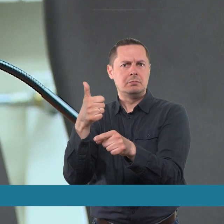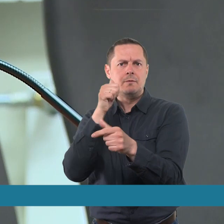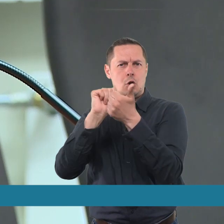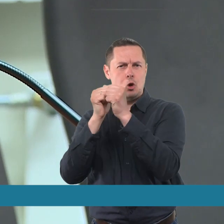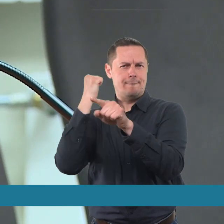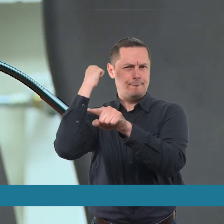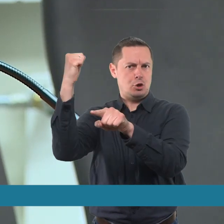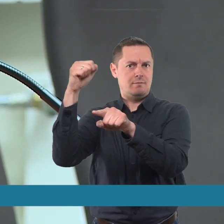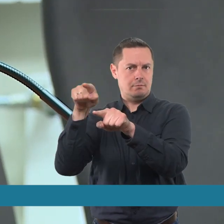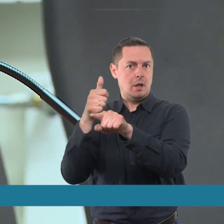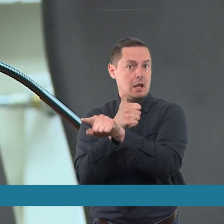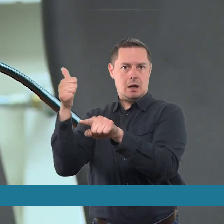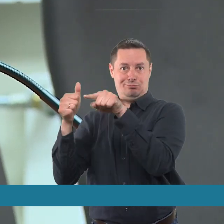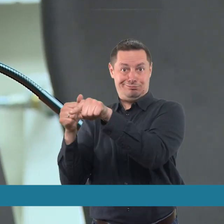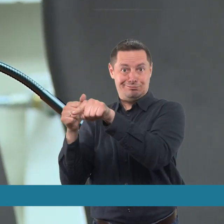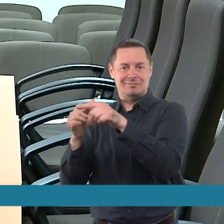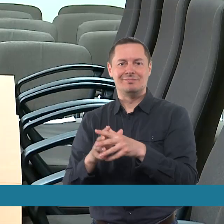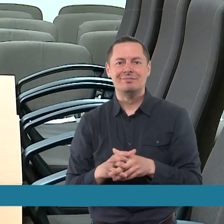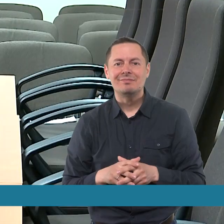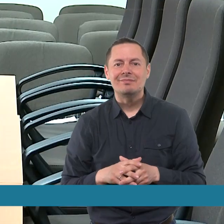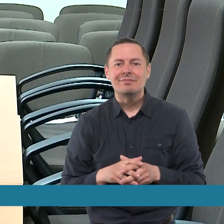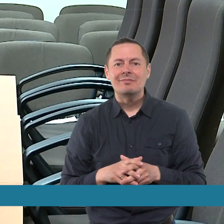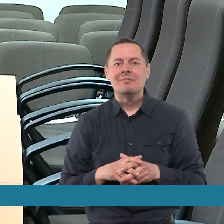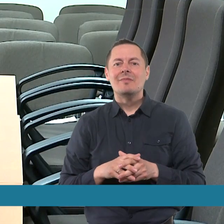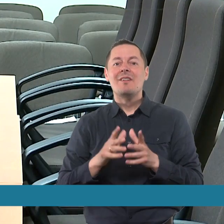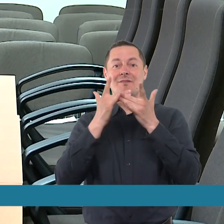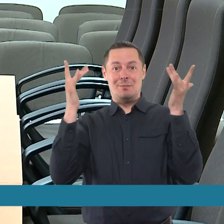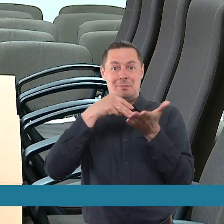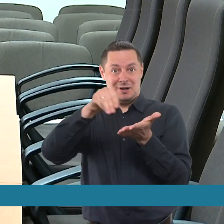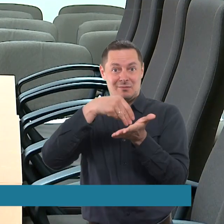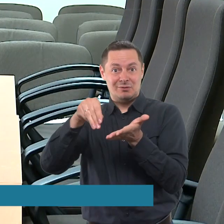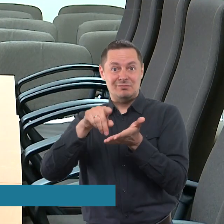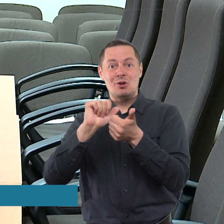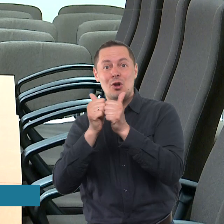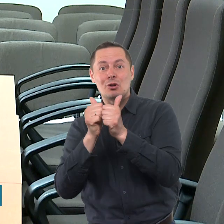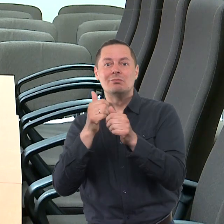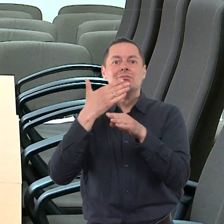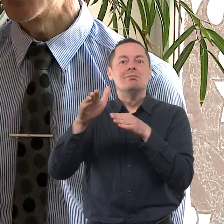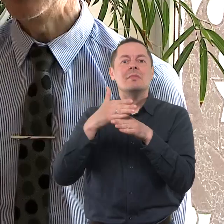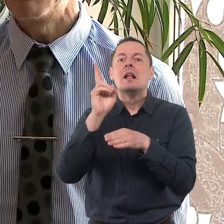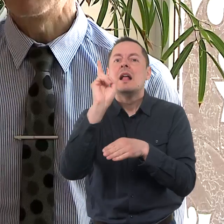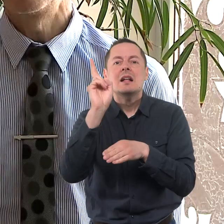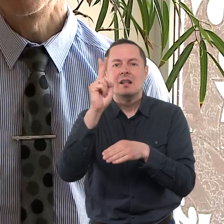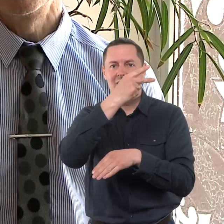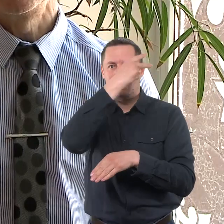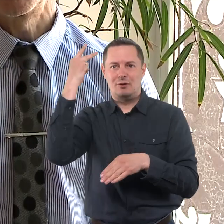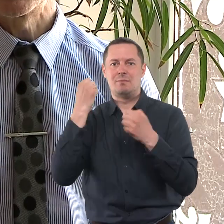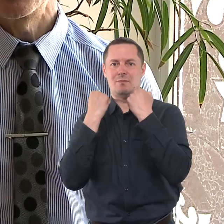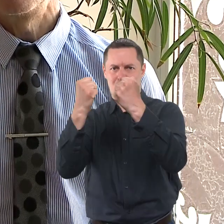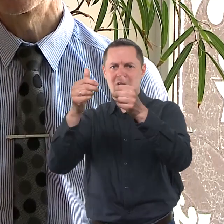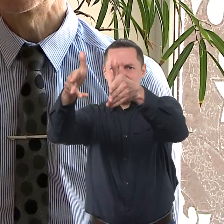konkursus. Viešuosius pirkimus vykdė Lietuvos automobilių kelių direkcija ir taip pat bendrovė, kuri dalyvavo